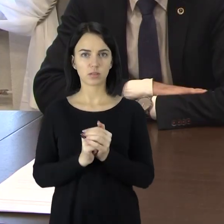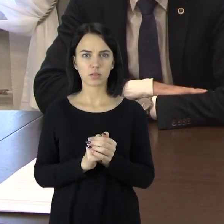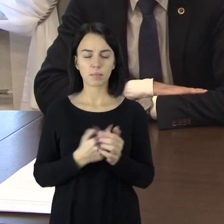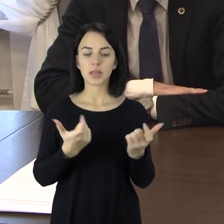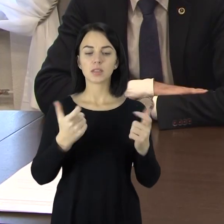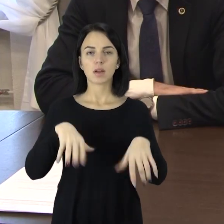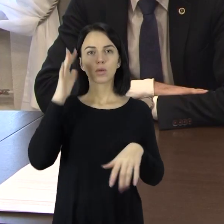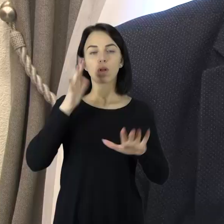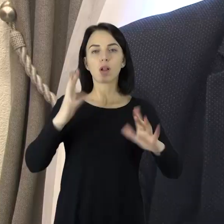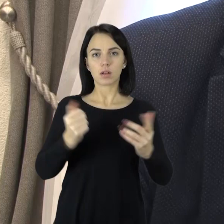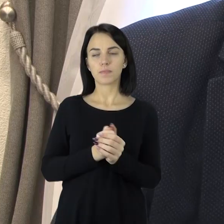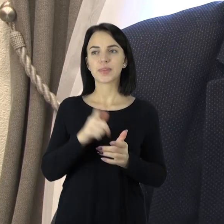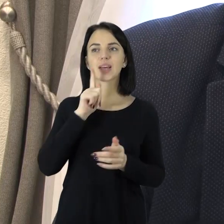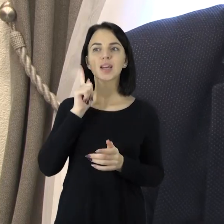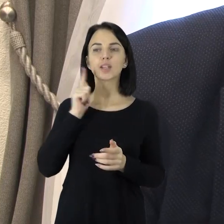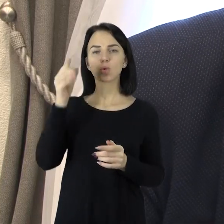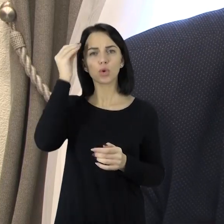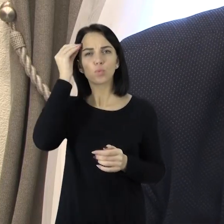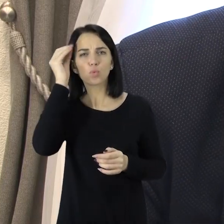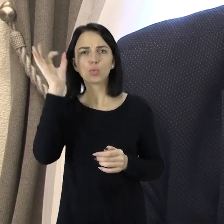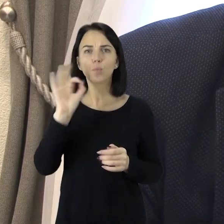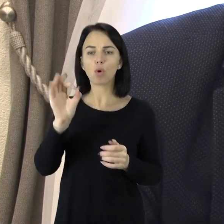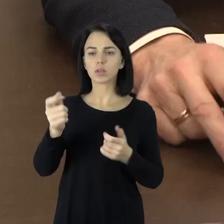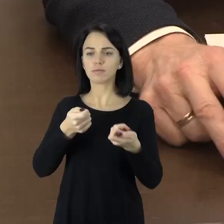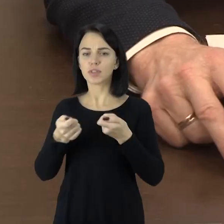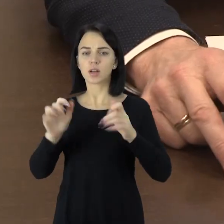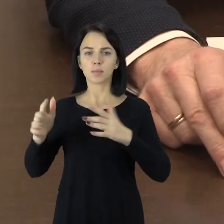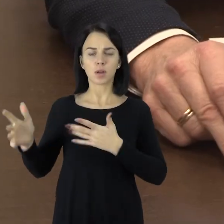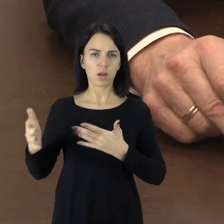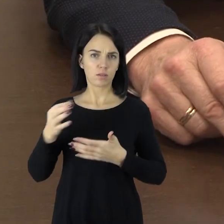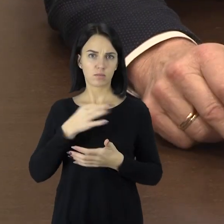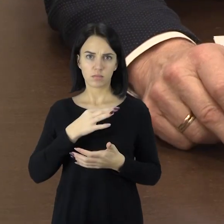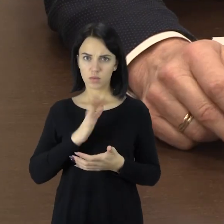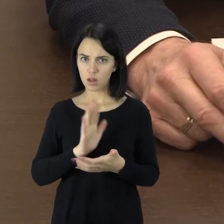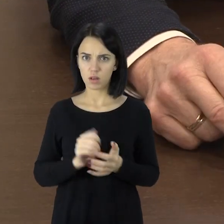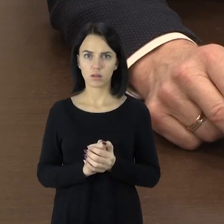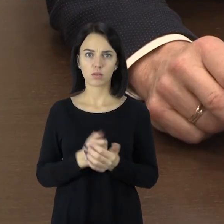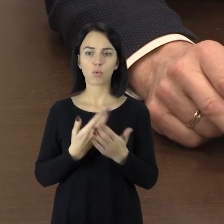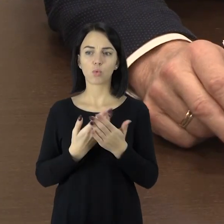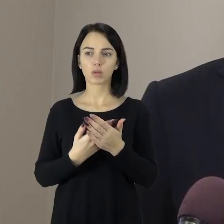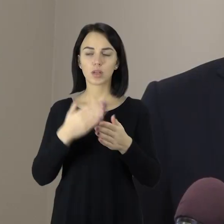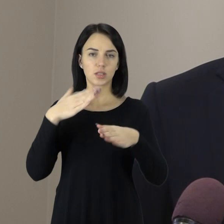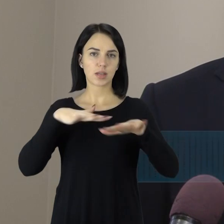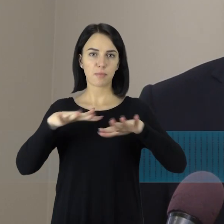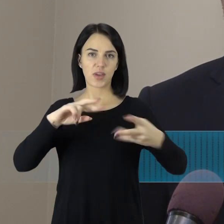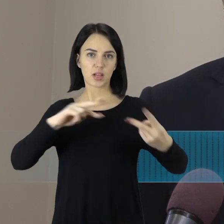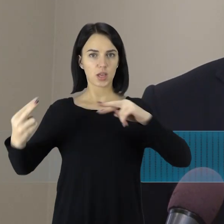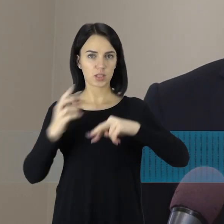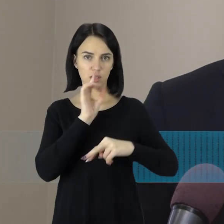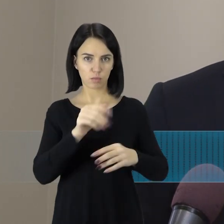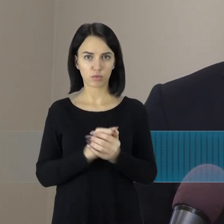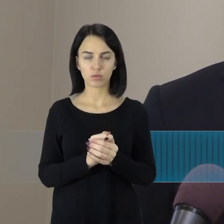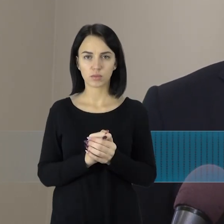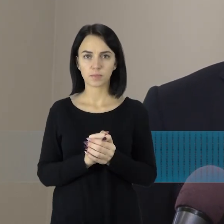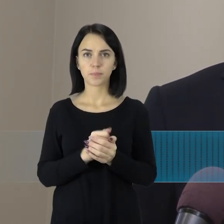jaunimui neturėtų rūpėti administraciniai reikalai, jeigu pati centro veikla pakisti neturėtų. Tai aš nežinau, ar čia jaunimo organizacijams yra